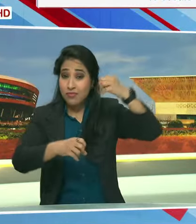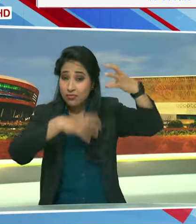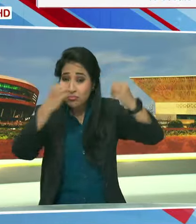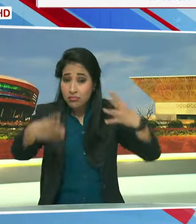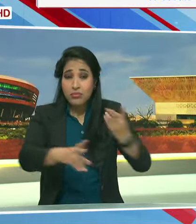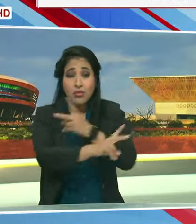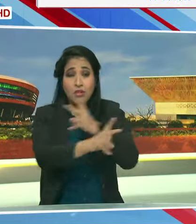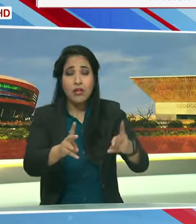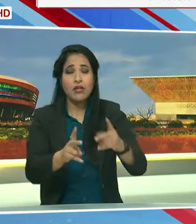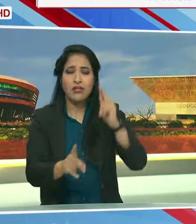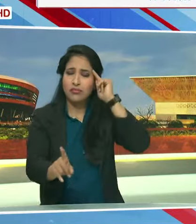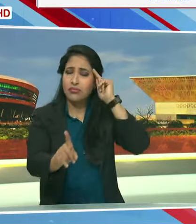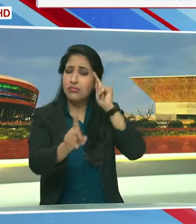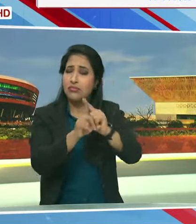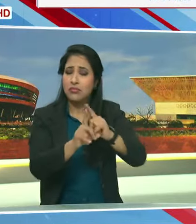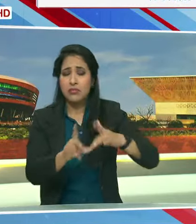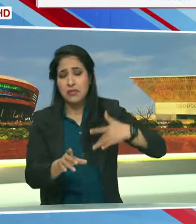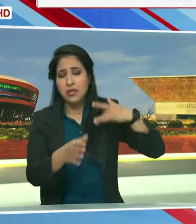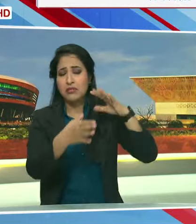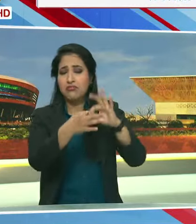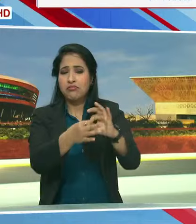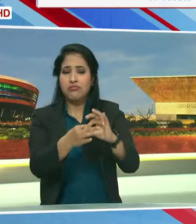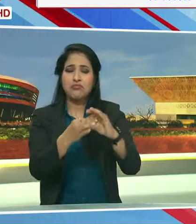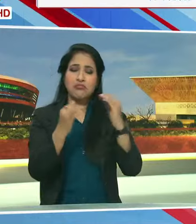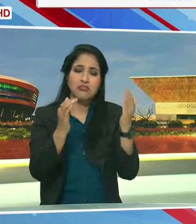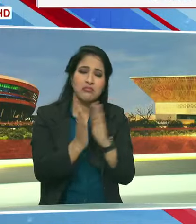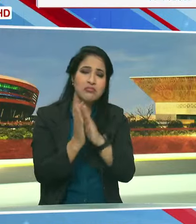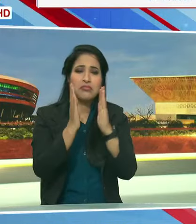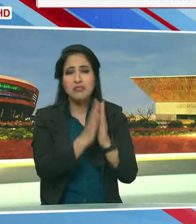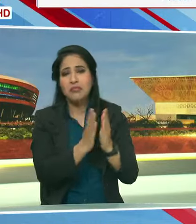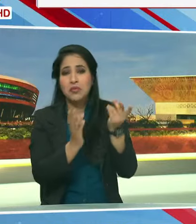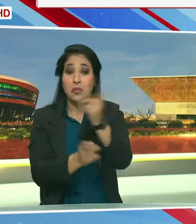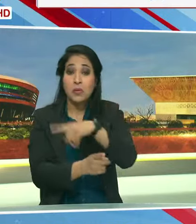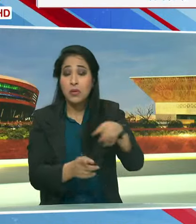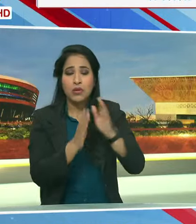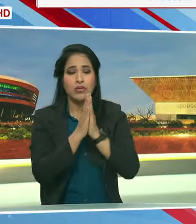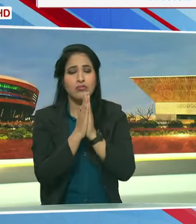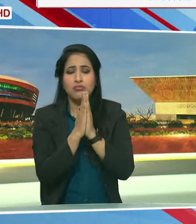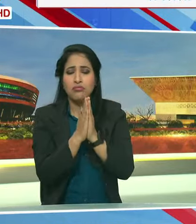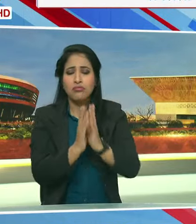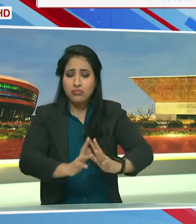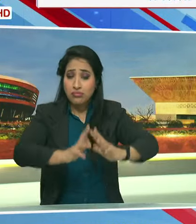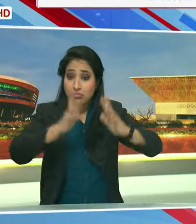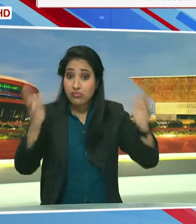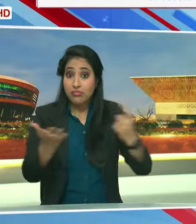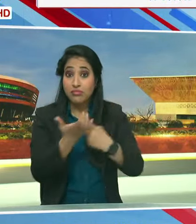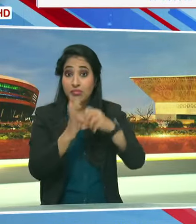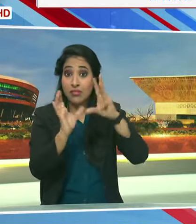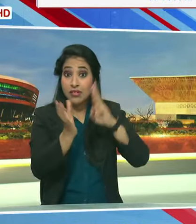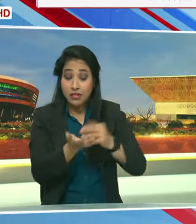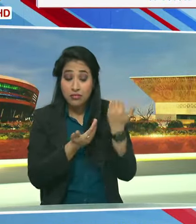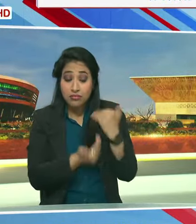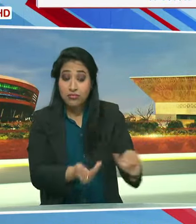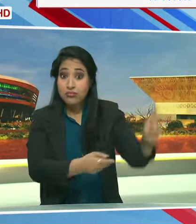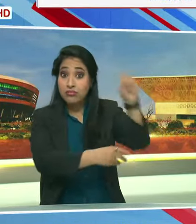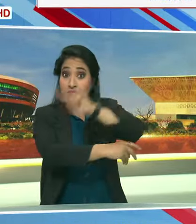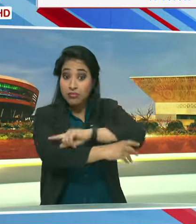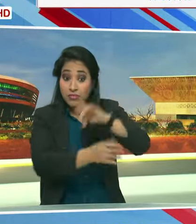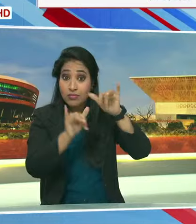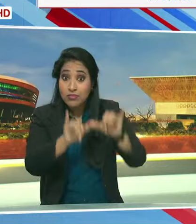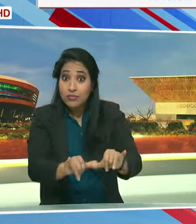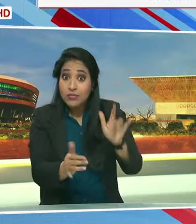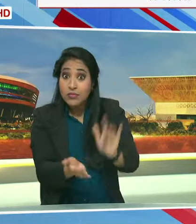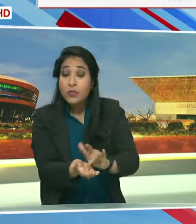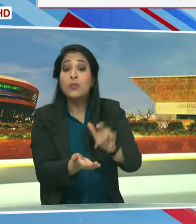भक्ति भाव से विभोर अयोध्या में श्री राम जन्म भूमी पर होने वाली प्रान